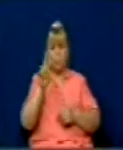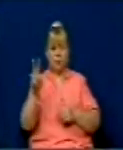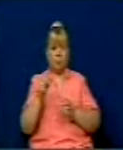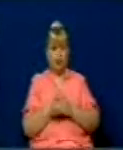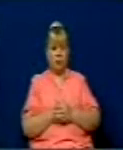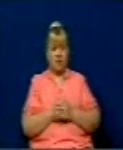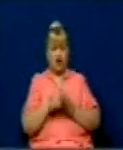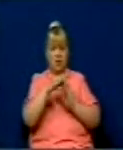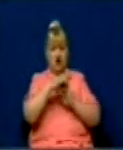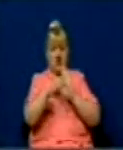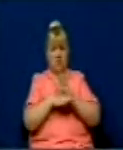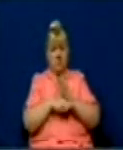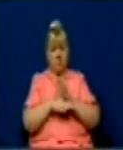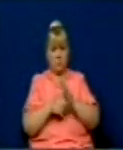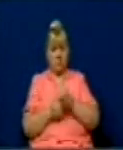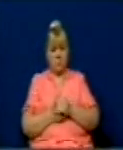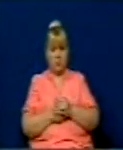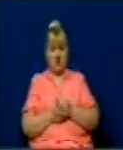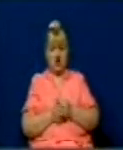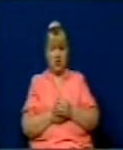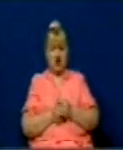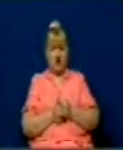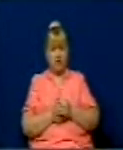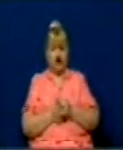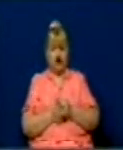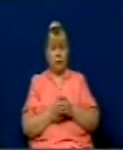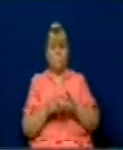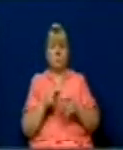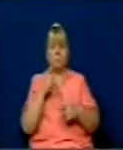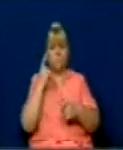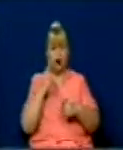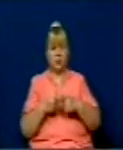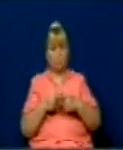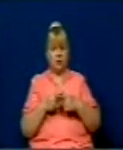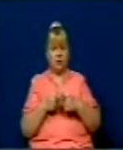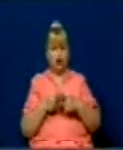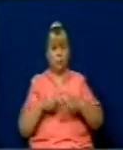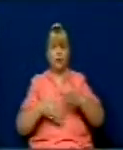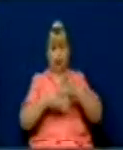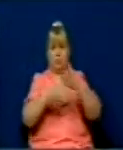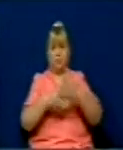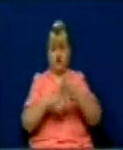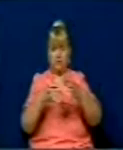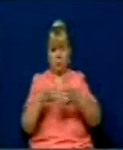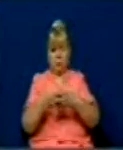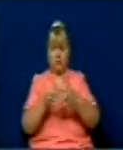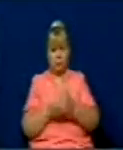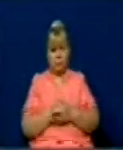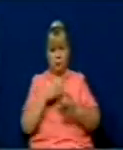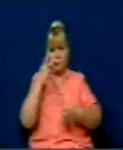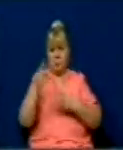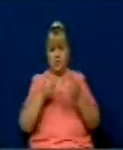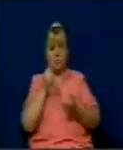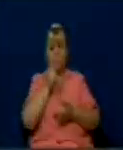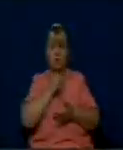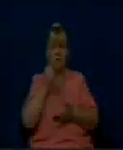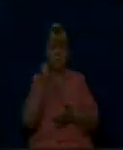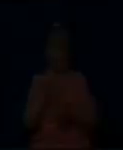këtë ligjit për finansimin e subjekteve politike, sigurisht që kontributin tonë do të japim më në Komisionë për bugjetet dhe finanse. Falem dirë.